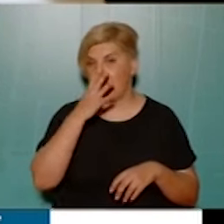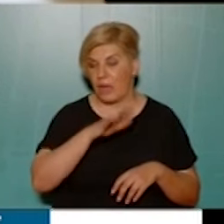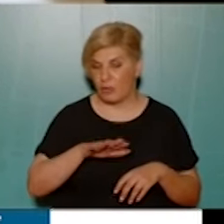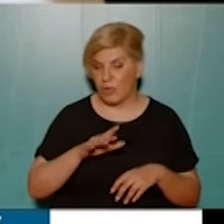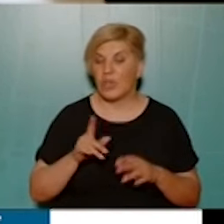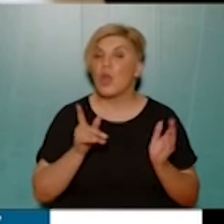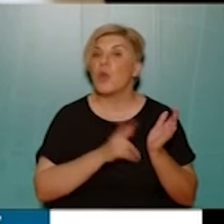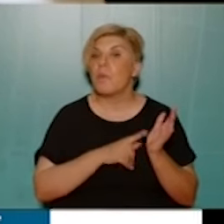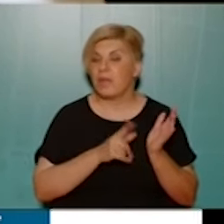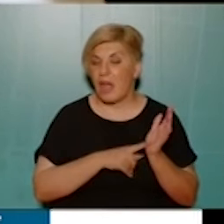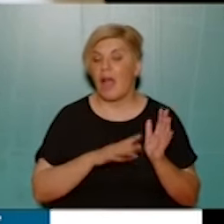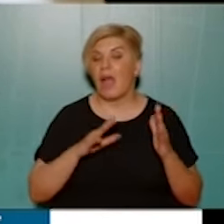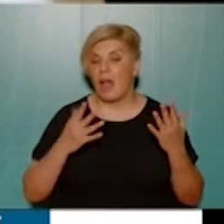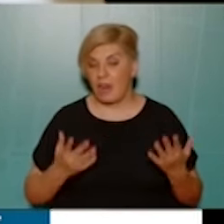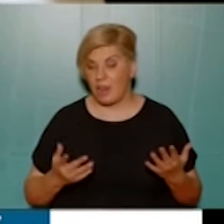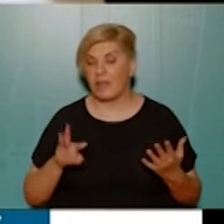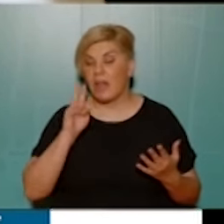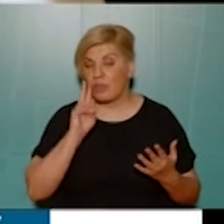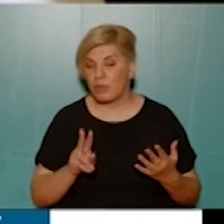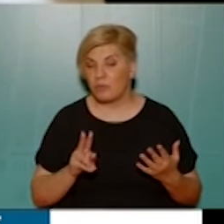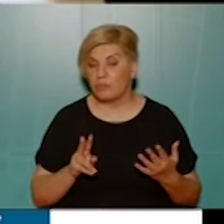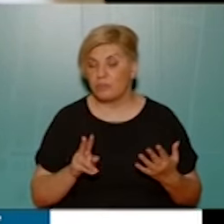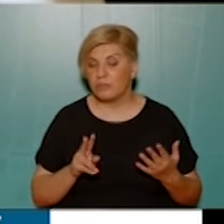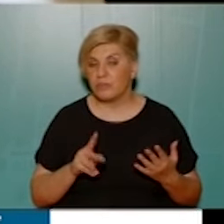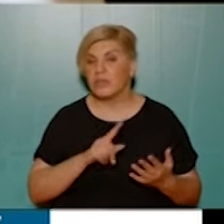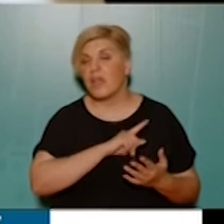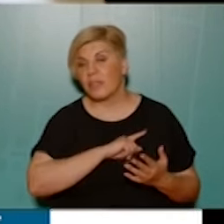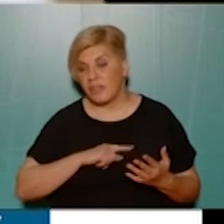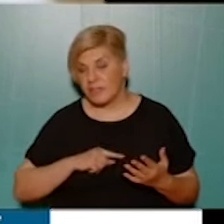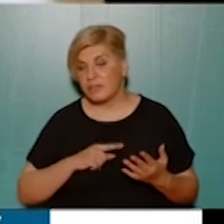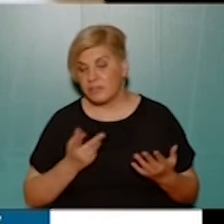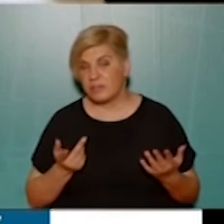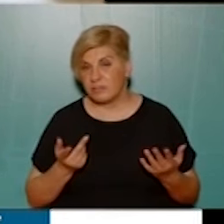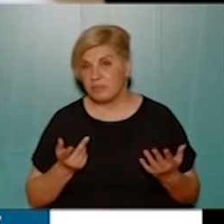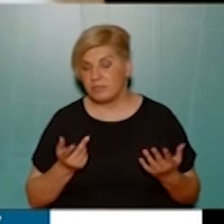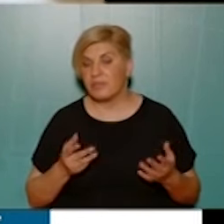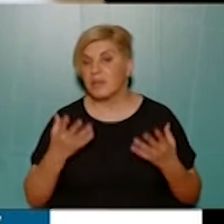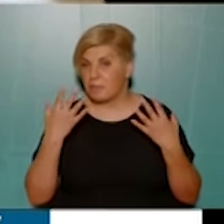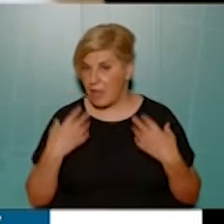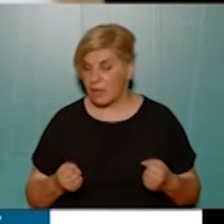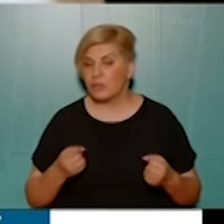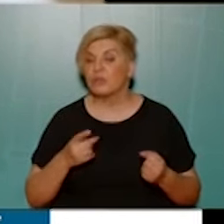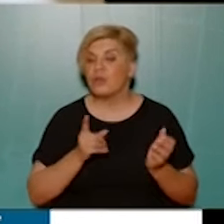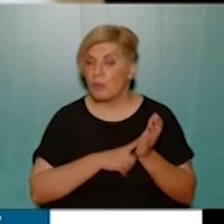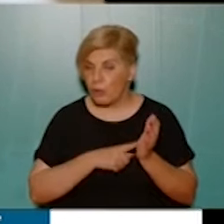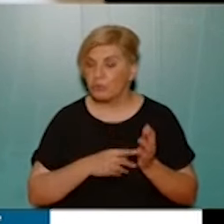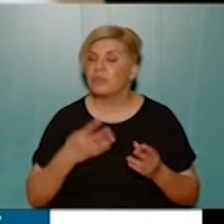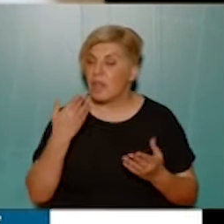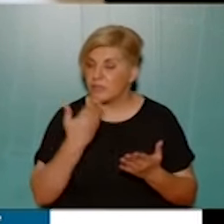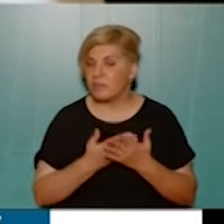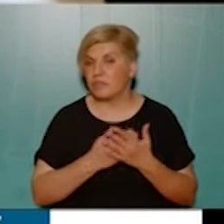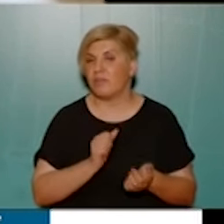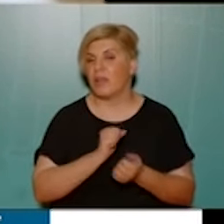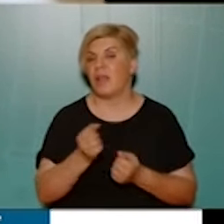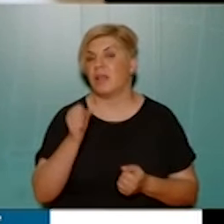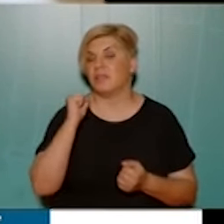νομικά, αλλά πρέπει να δούμε και η διοίκηση του Δήμου εφόσον υπάρχει τρόπος νομικός να εξαφαλίσει τα απαιτούμενα